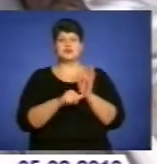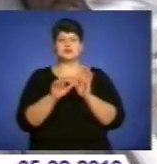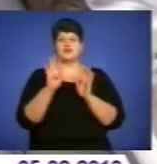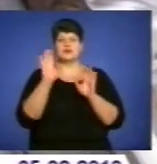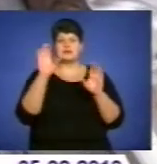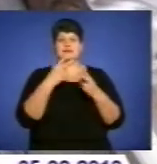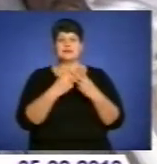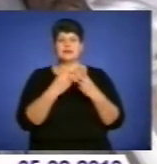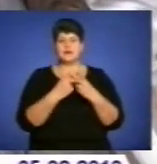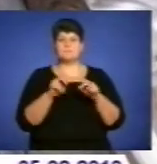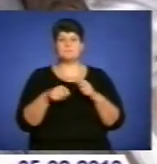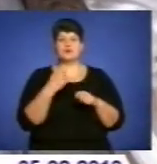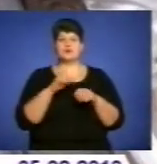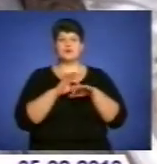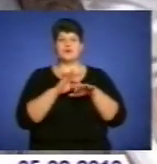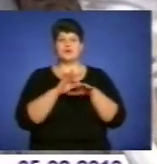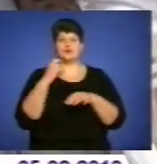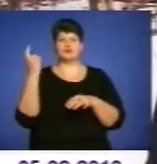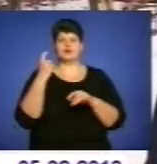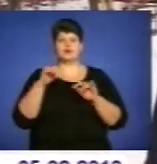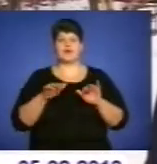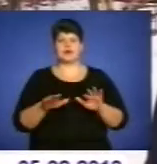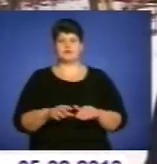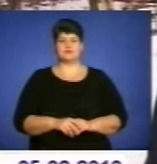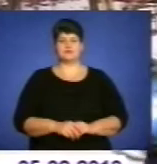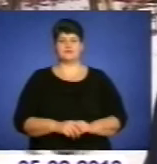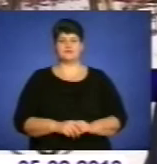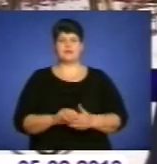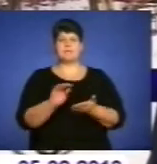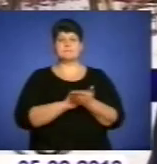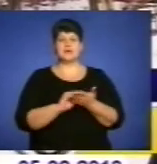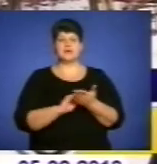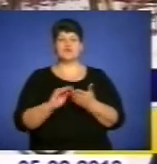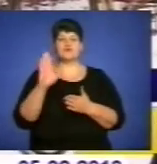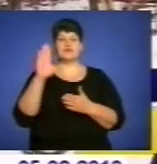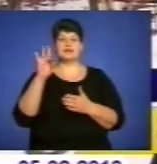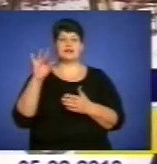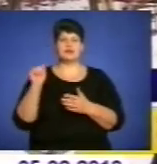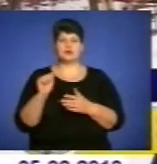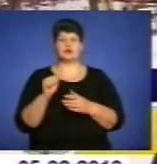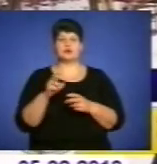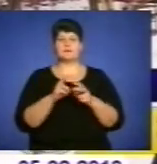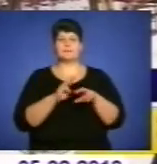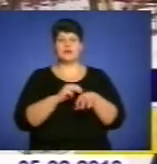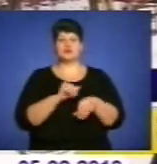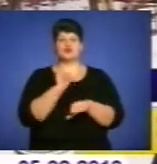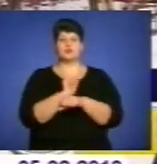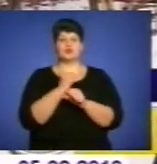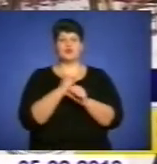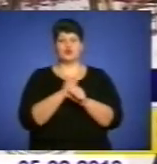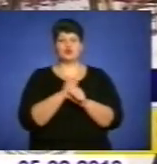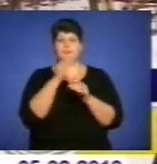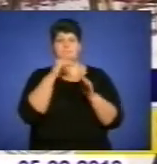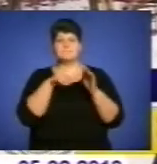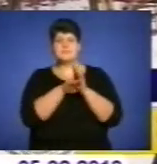«Порушення порядку провадження господарської діяльності». Приписом відділу ветеранної міліції призупинено роботу підпільного цеху. З даного